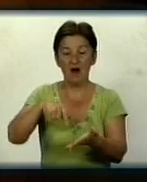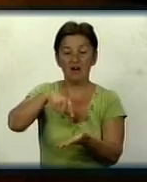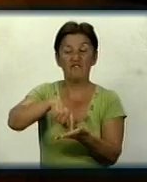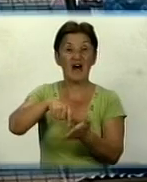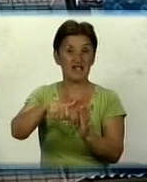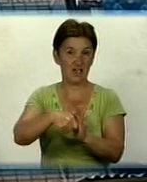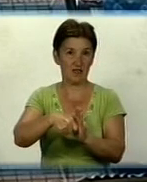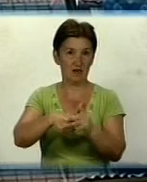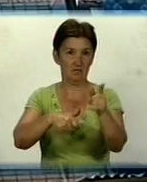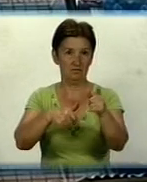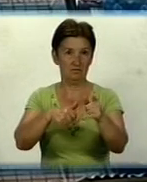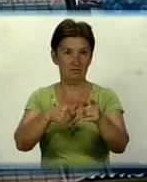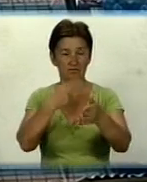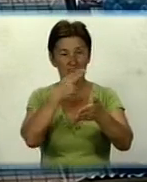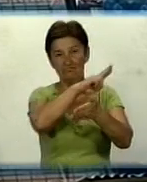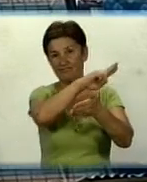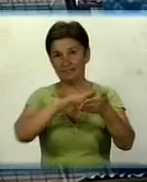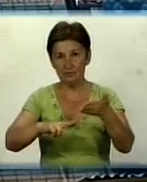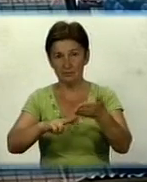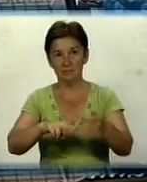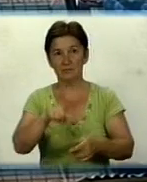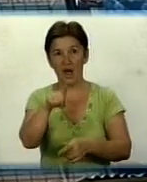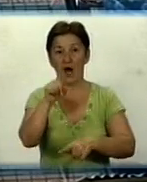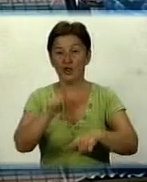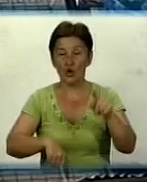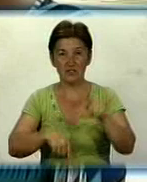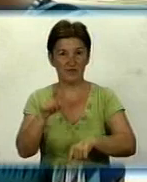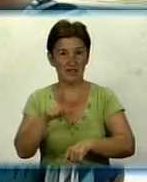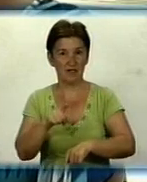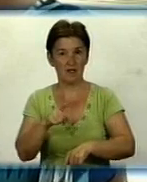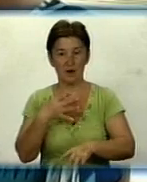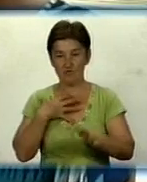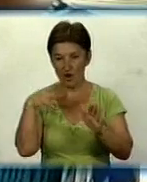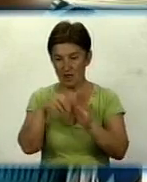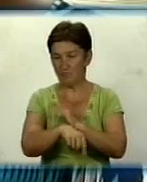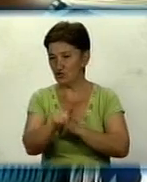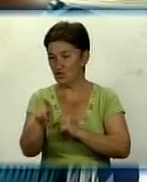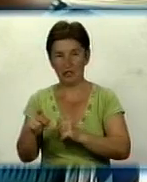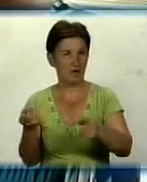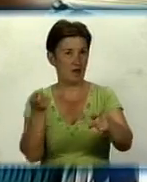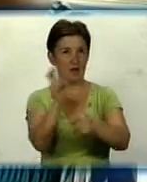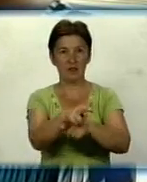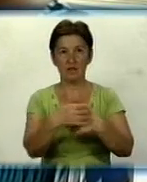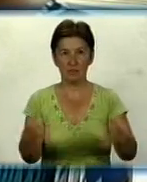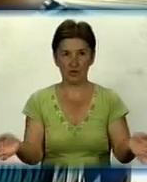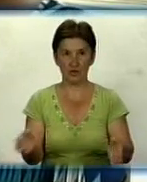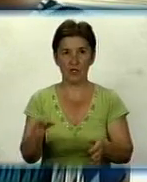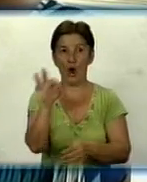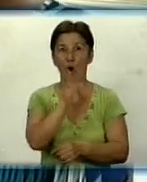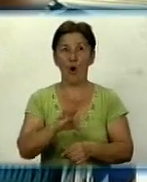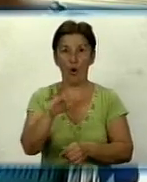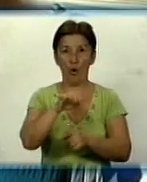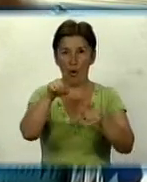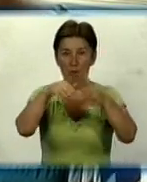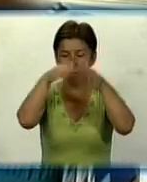нині ведеться слідство. До того ж, родичі загиблих в ЖКО і не явились. Що стосується ремонту під'їзду, то ми не